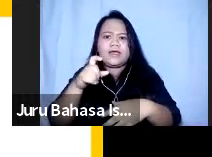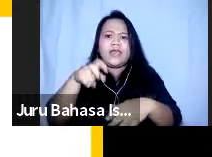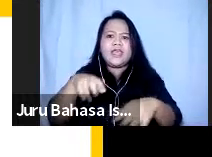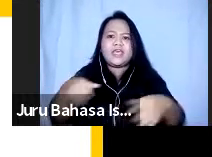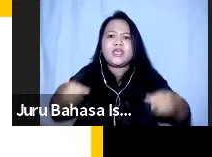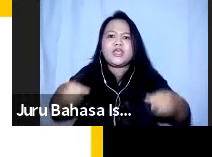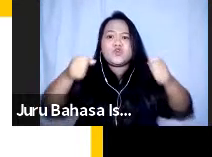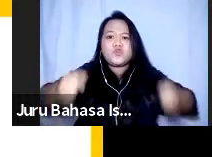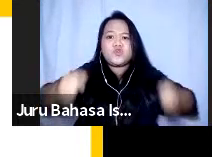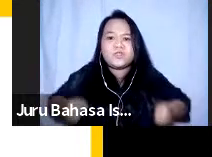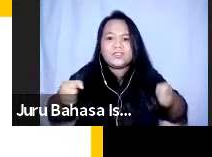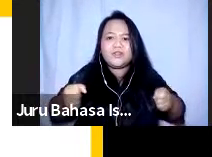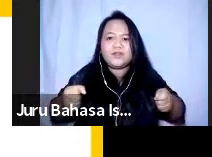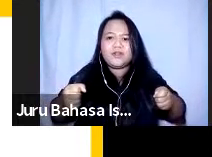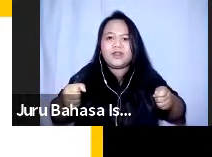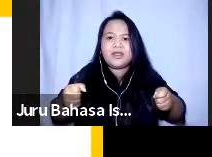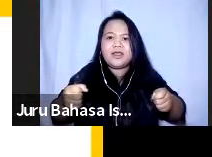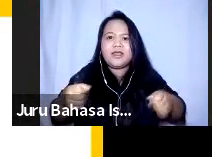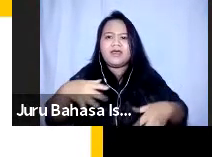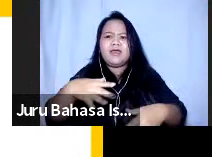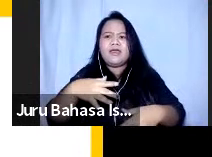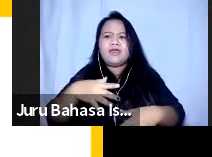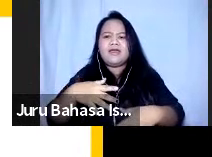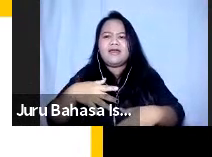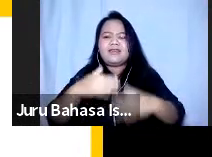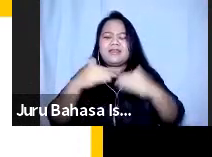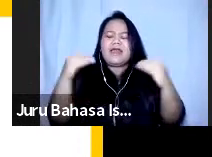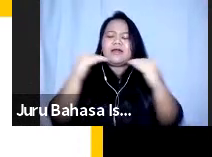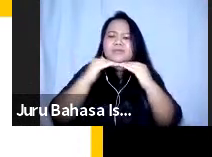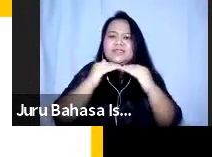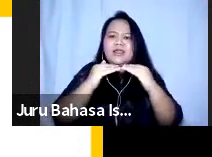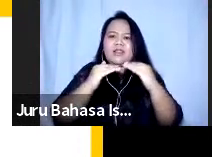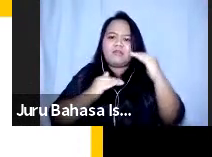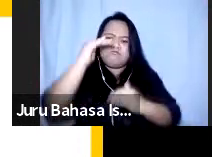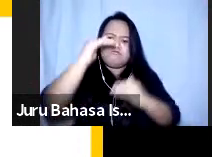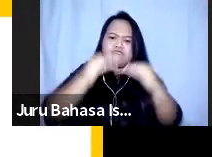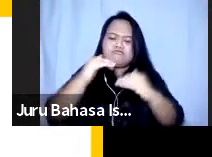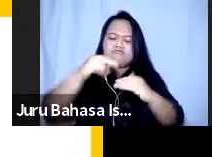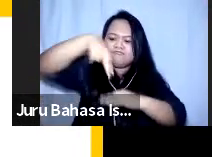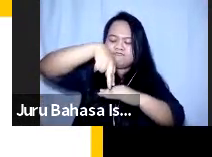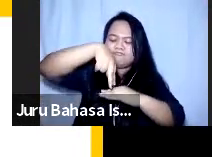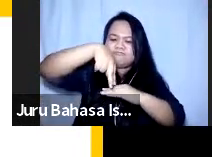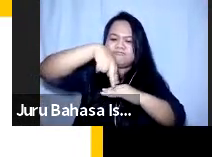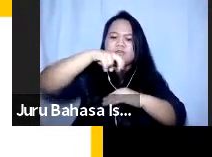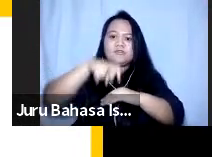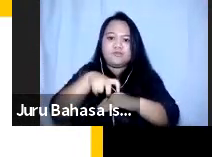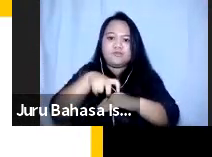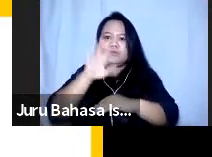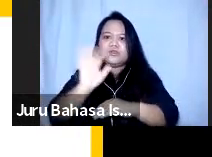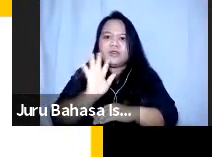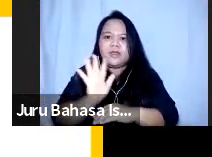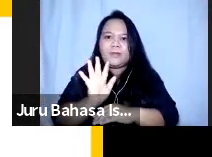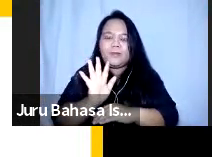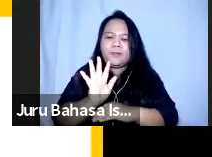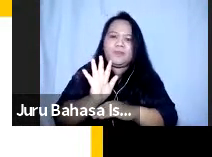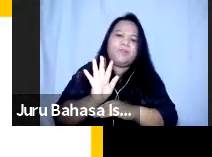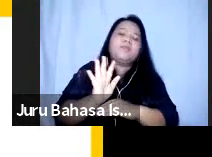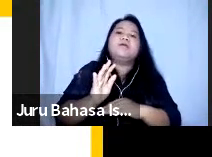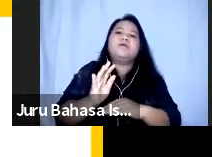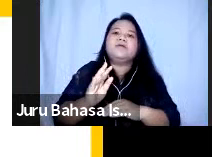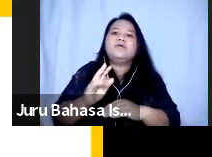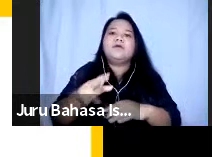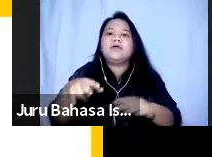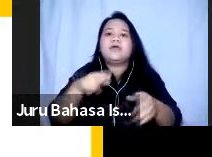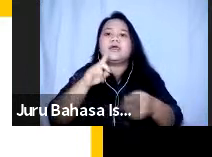bahwa kita dianggap setara begitu enggak atas dan bawah seperti itu nah ketika Bapak Ibu bertemu dengan